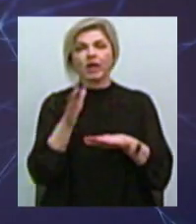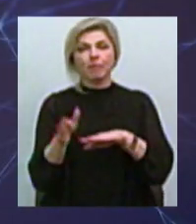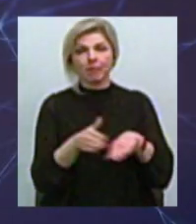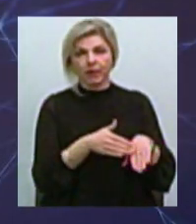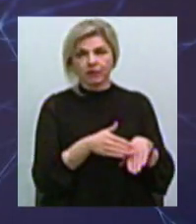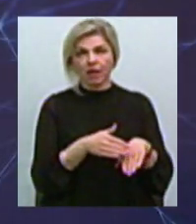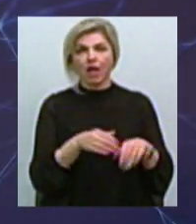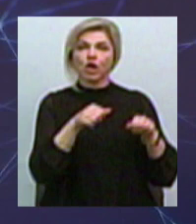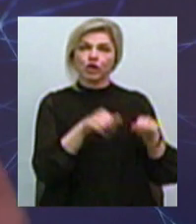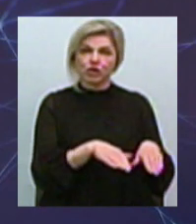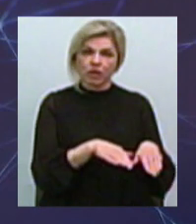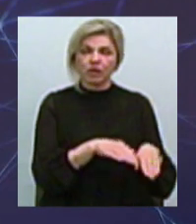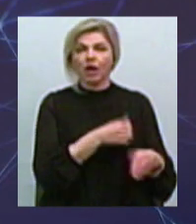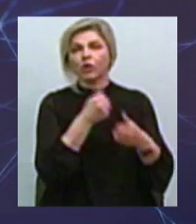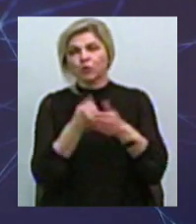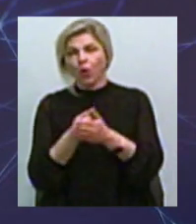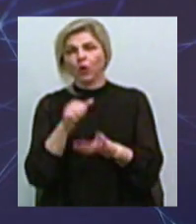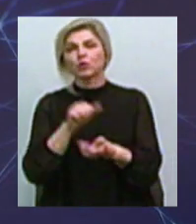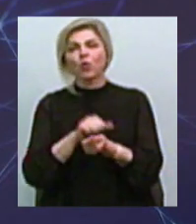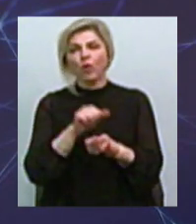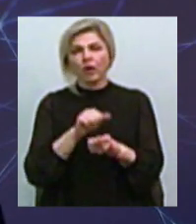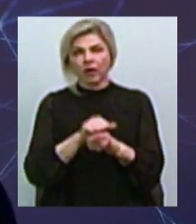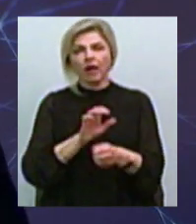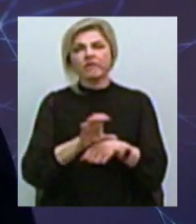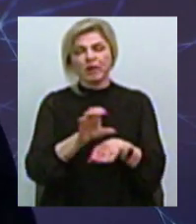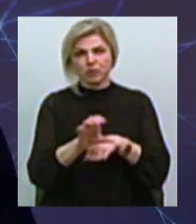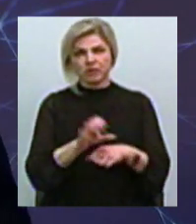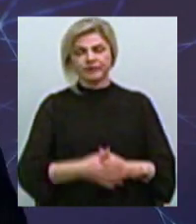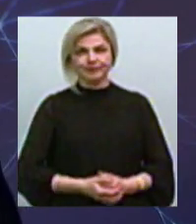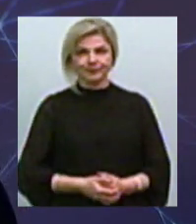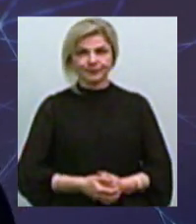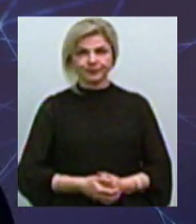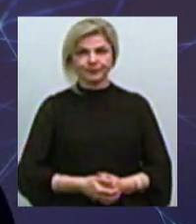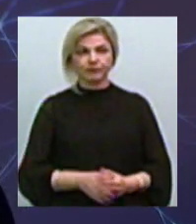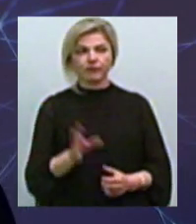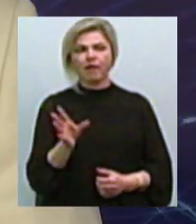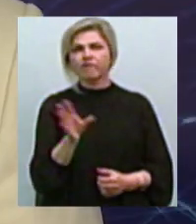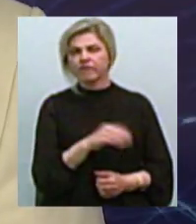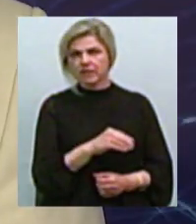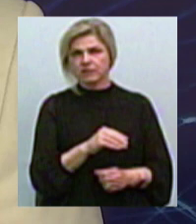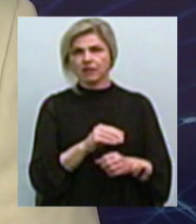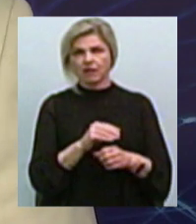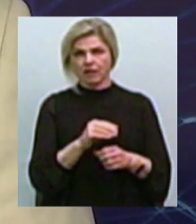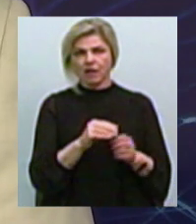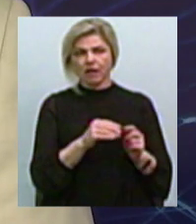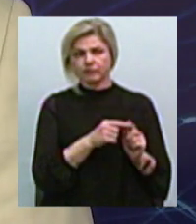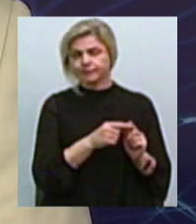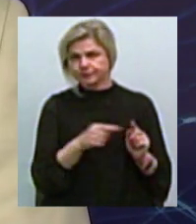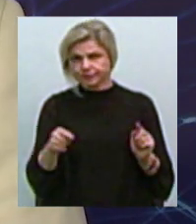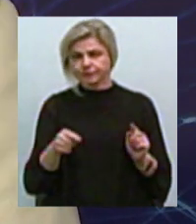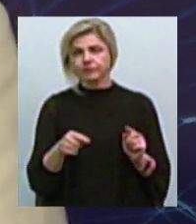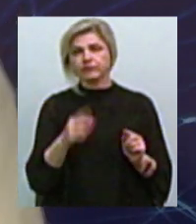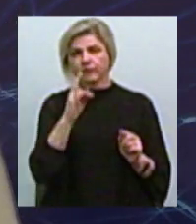рішенням, друком і введенням в обіг? Як я вже казав, весь процес емісії нового номіналу